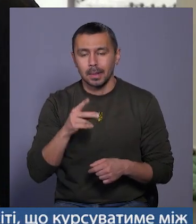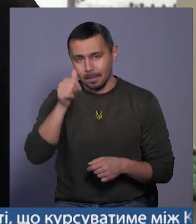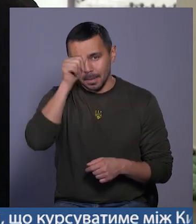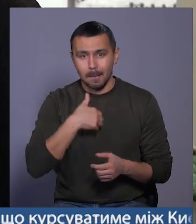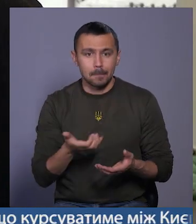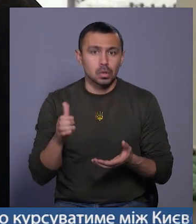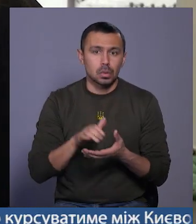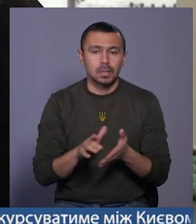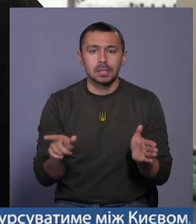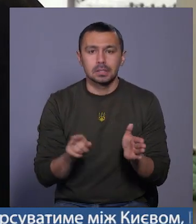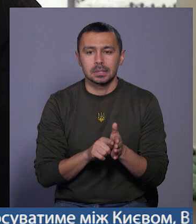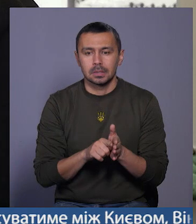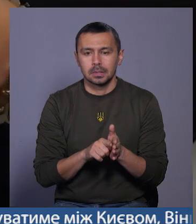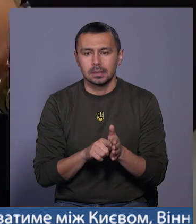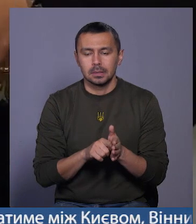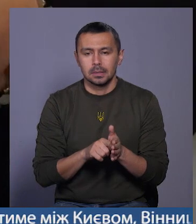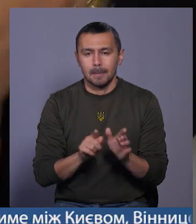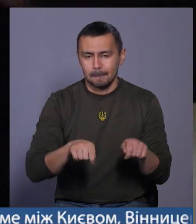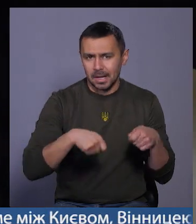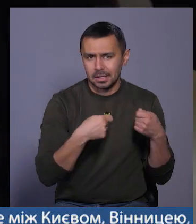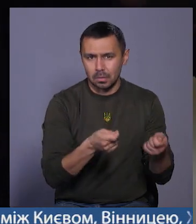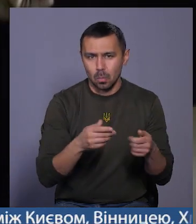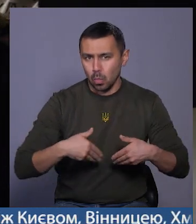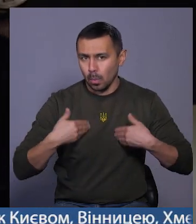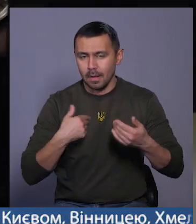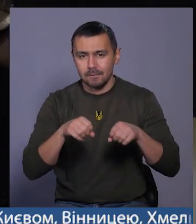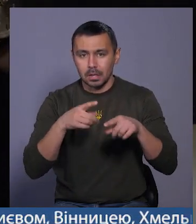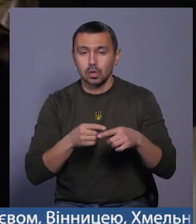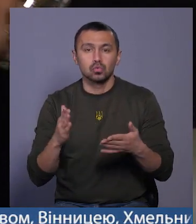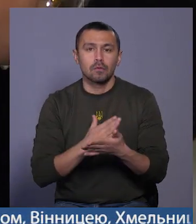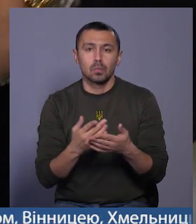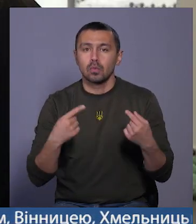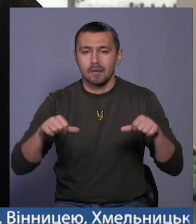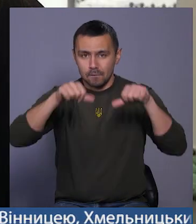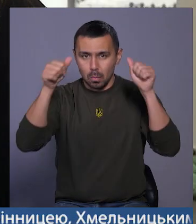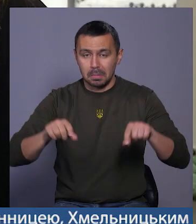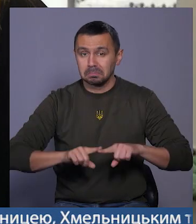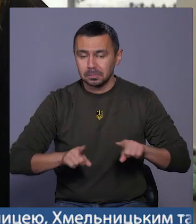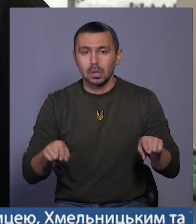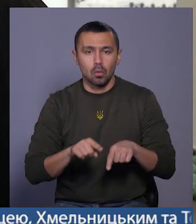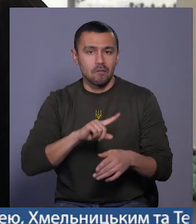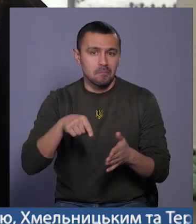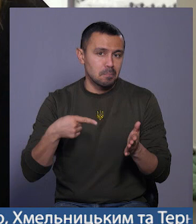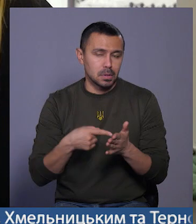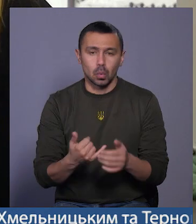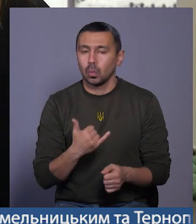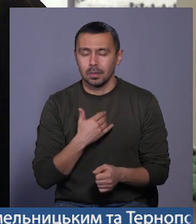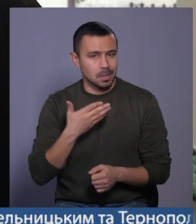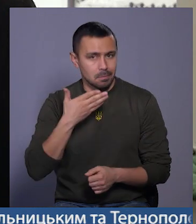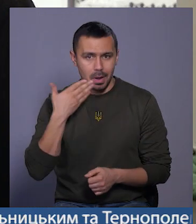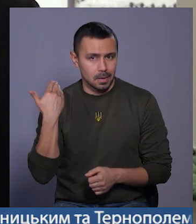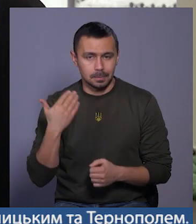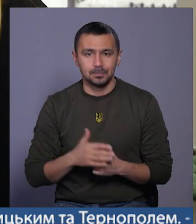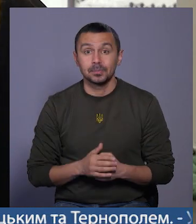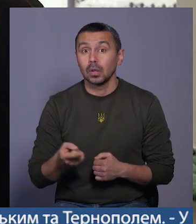познайомилася з франчайзинговою пропозицією. Я вирішила, що це зовсім новий формат, нестандартний і такого в місті у нас немає.